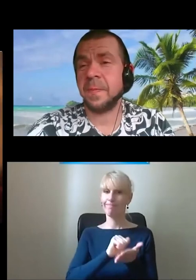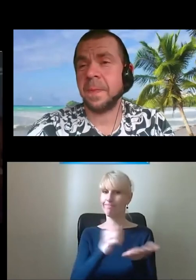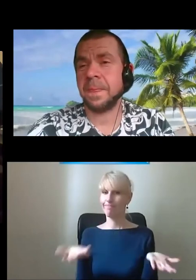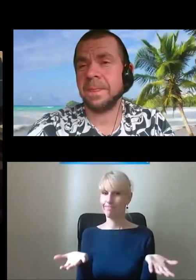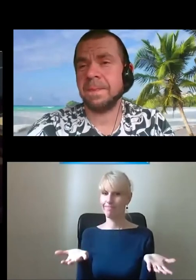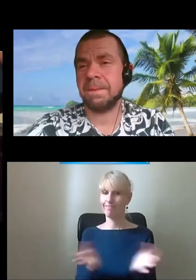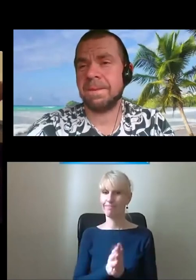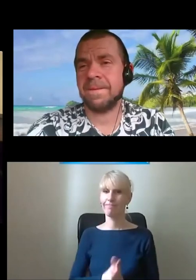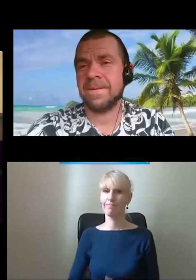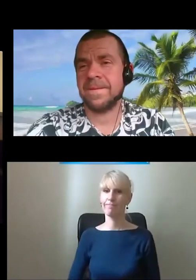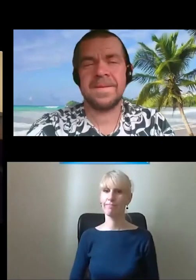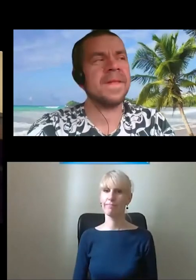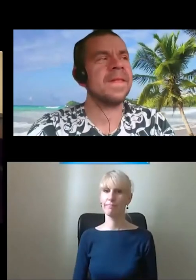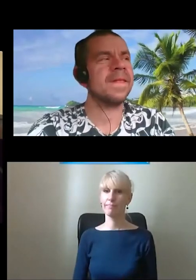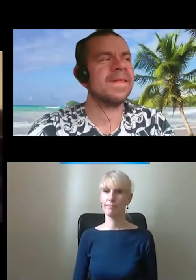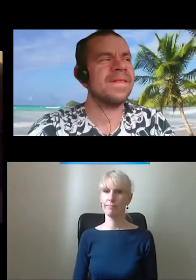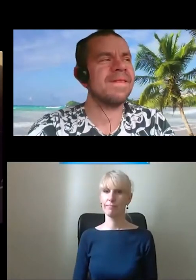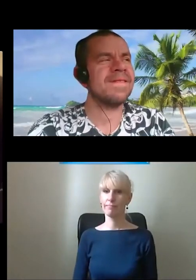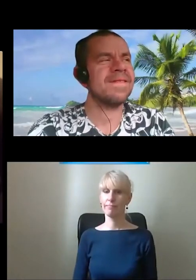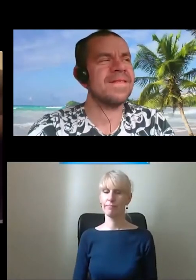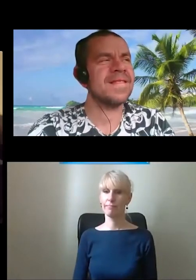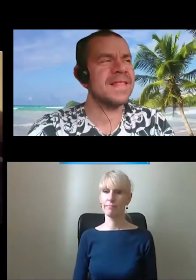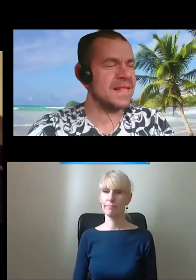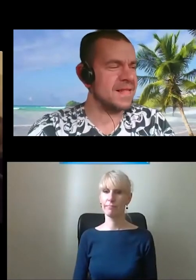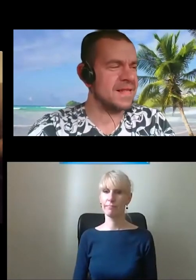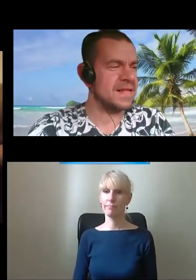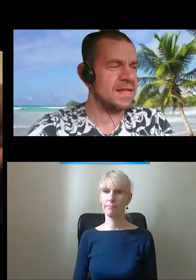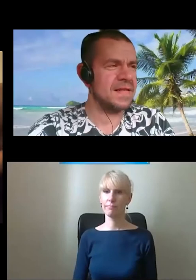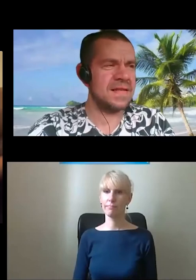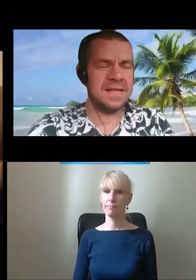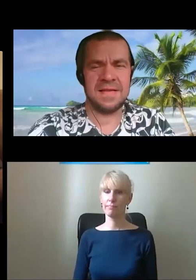Poczta głosowa. Poczta głosowa? Tak. Jeszcze raz.